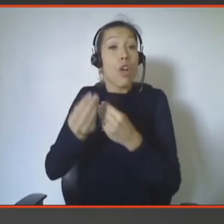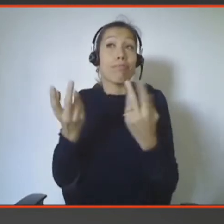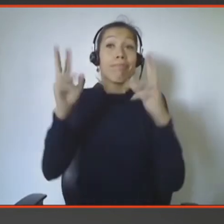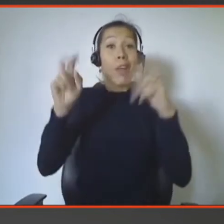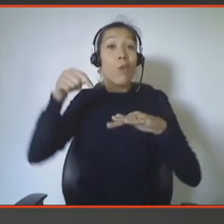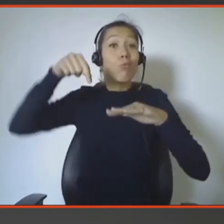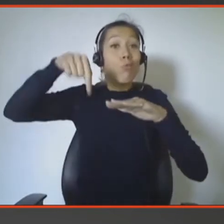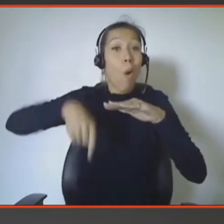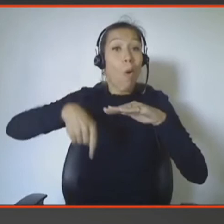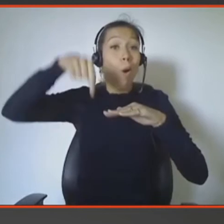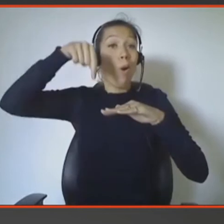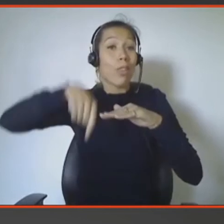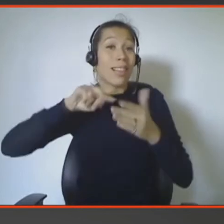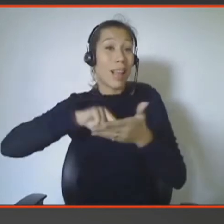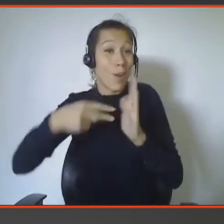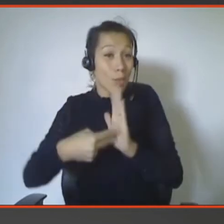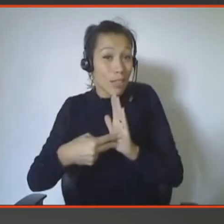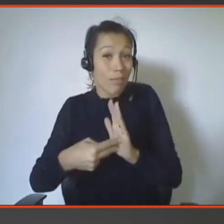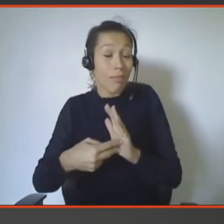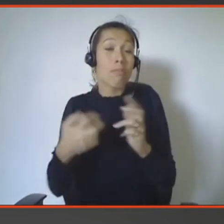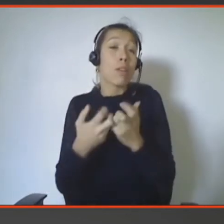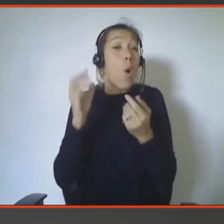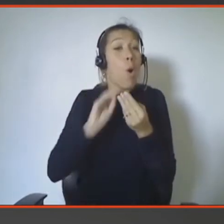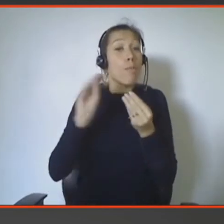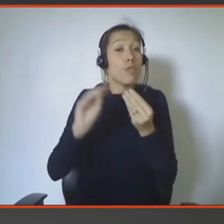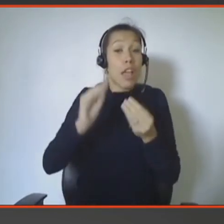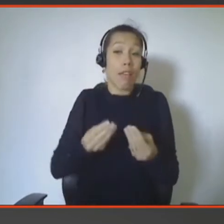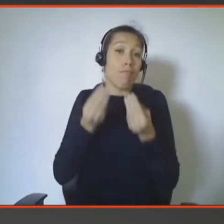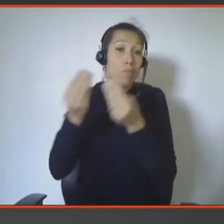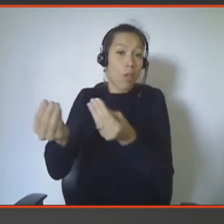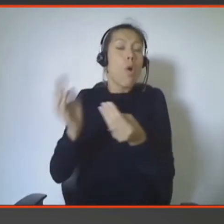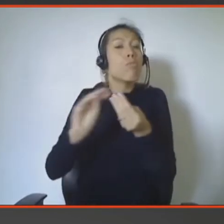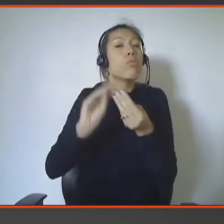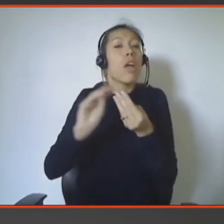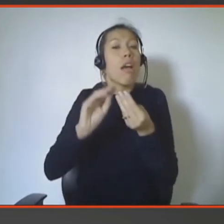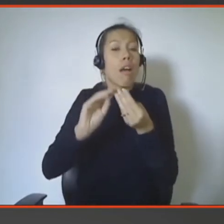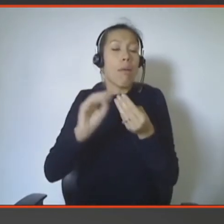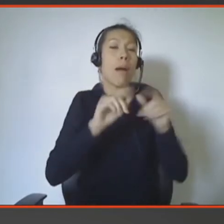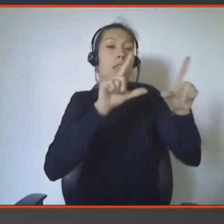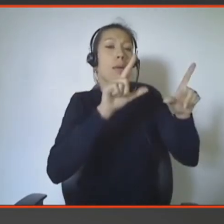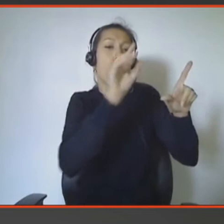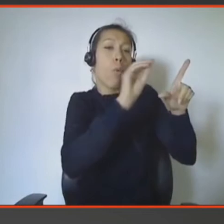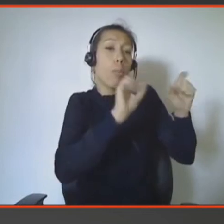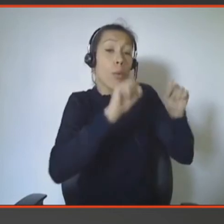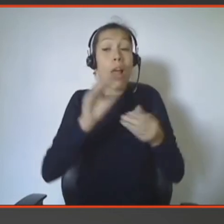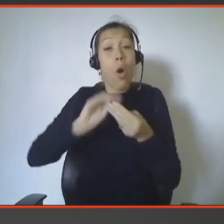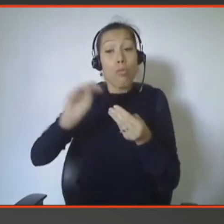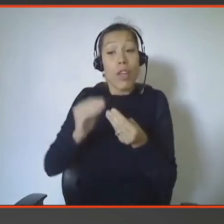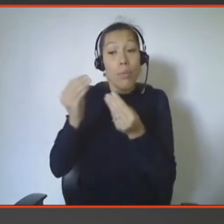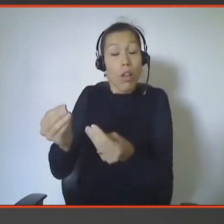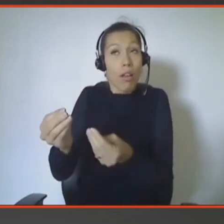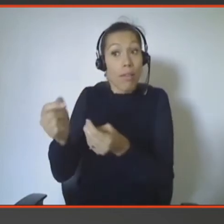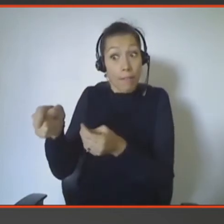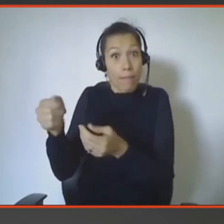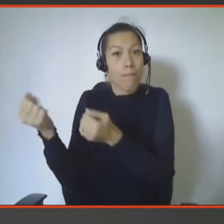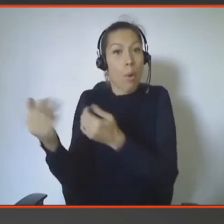qui sont, vous pourriez faire avec un storyboard, mais là, on fait vraiment un objet physique qui sont des propositions. Ce n pas